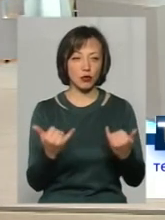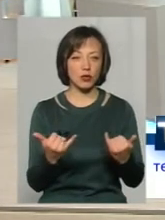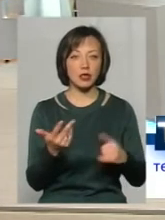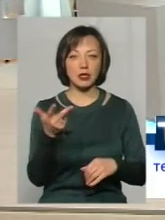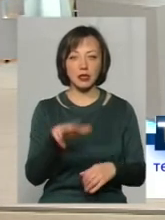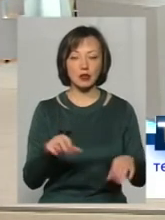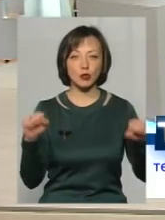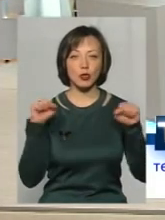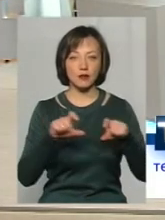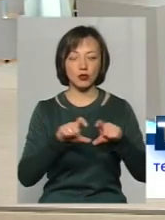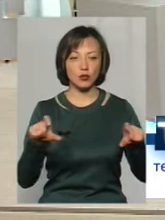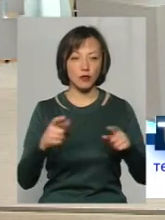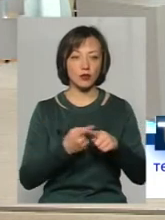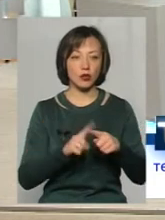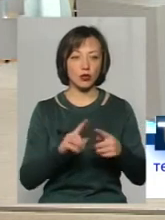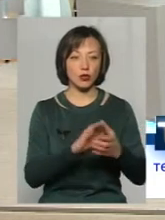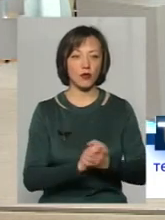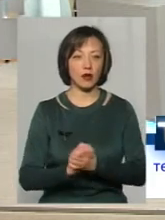спортивних школи цього товариства.